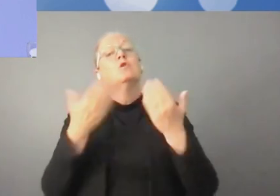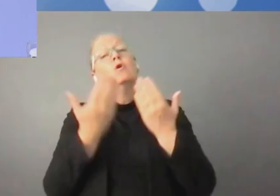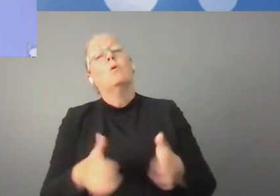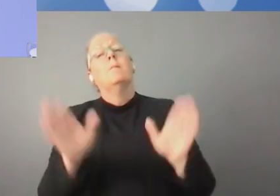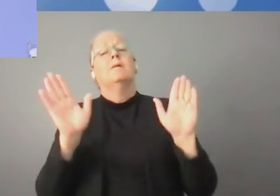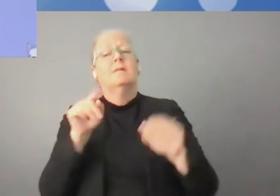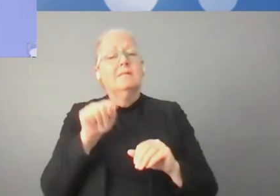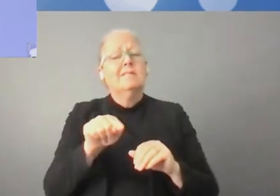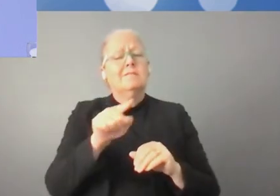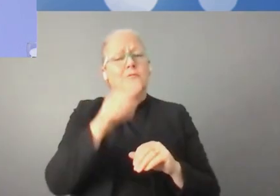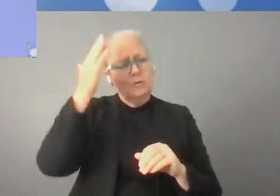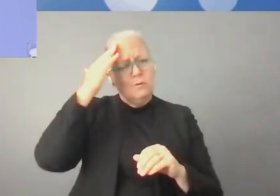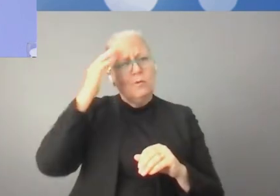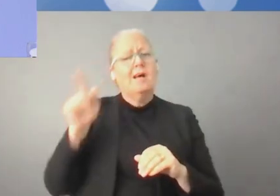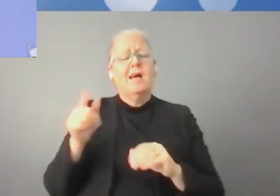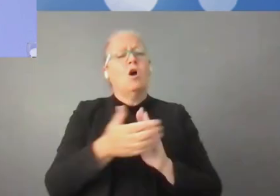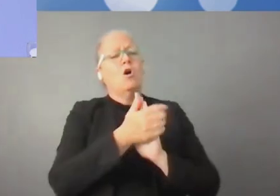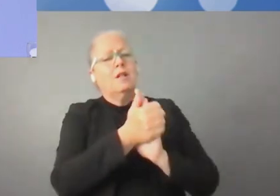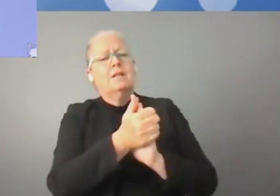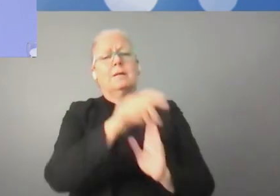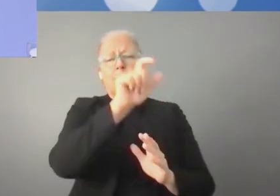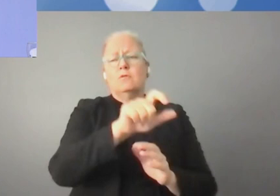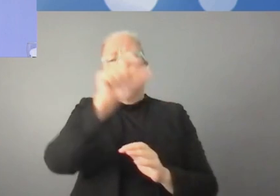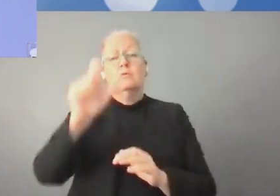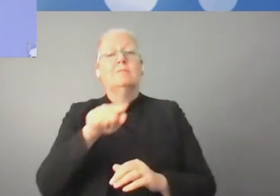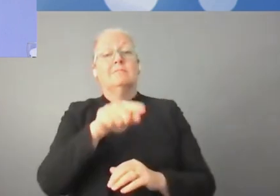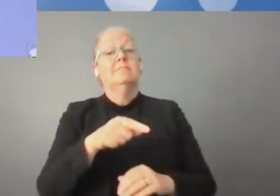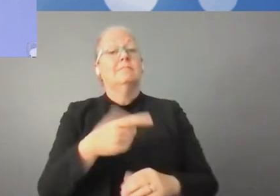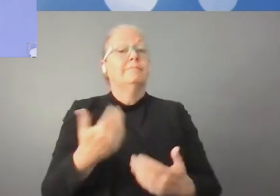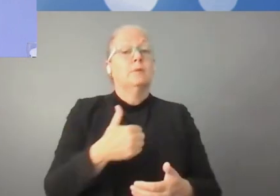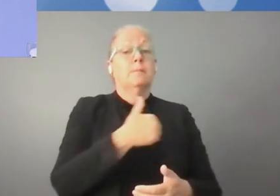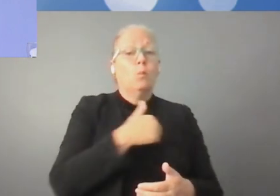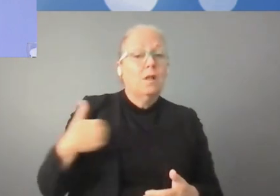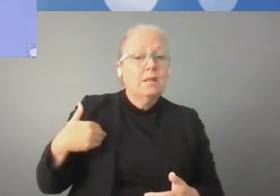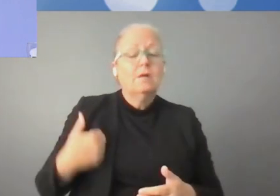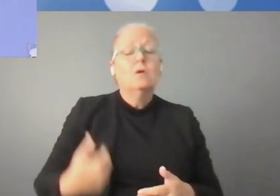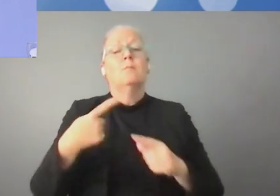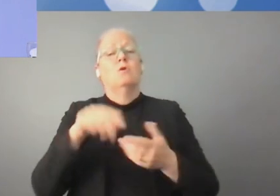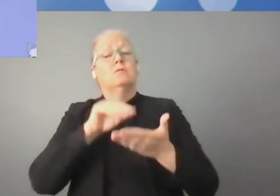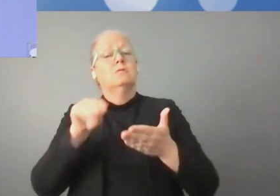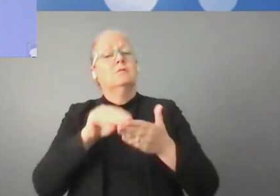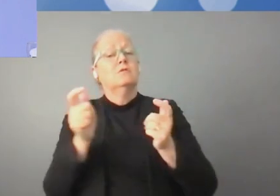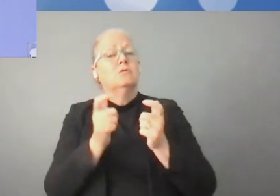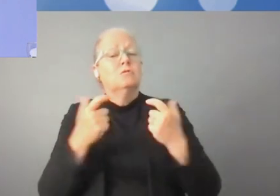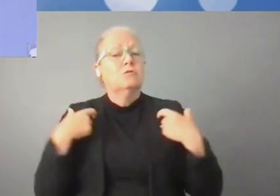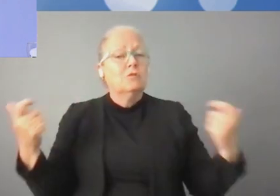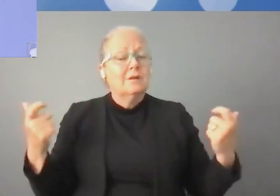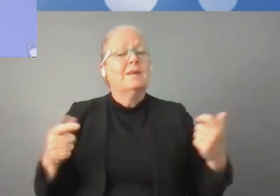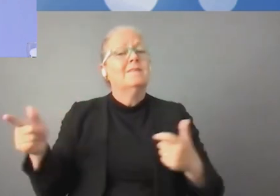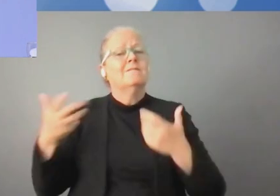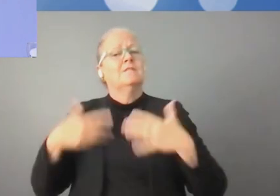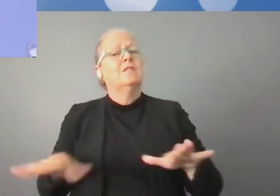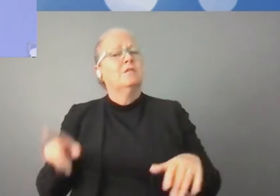gens présents, mais je sais qu'il y aussi des participants en ligne. Nous avons entendu de nombreux commentaires concernant...